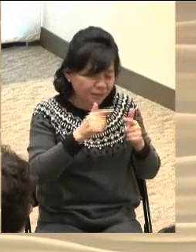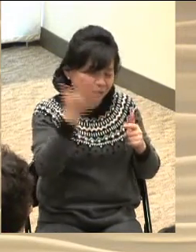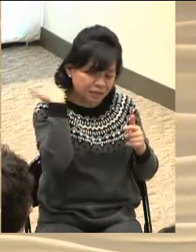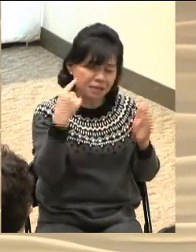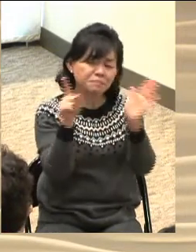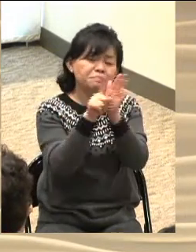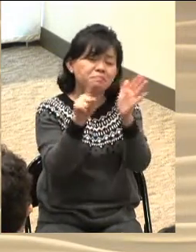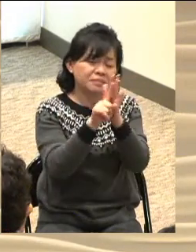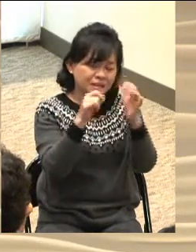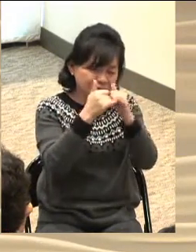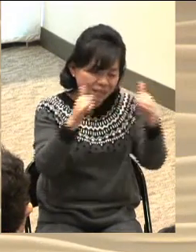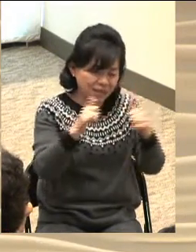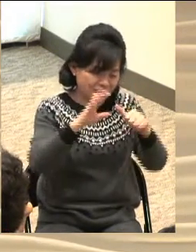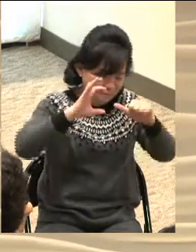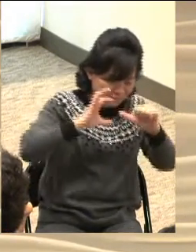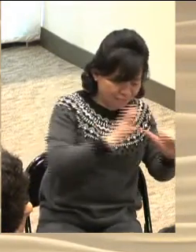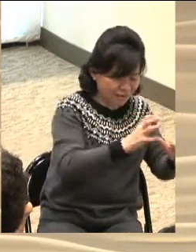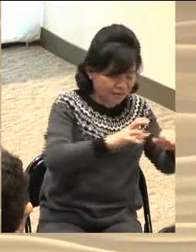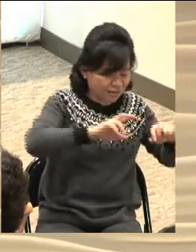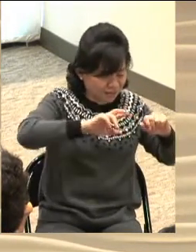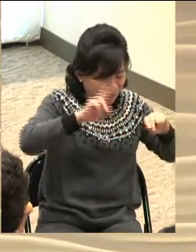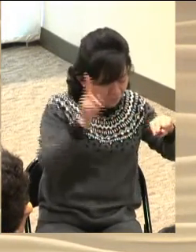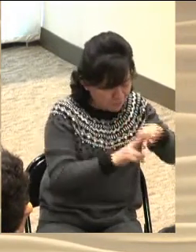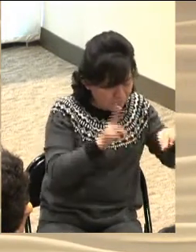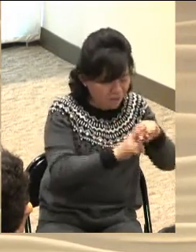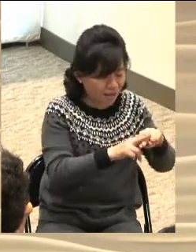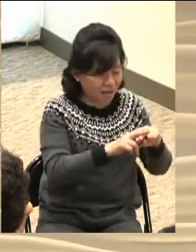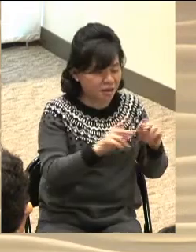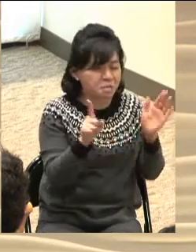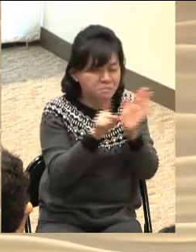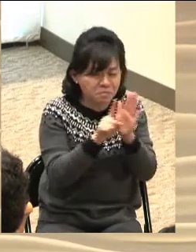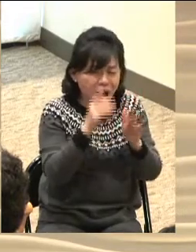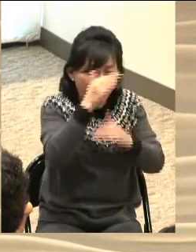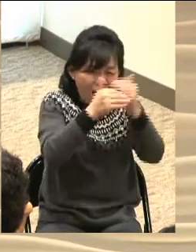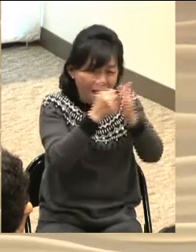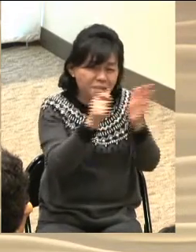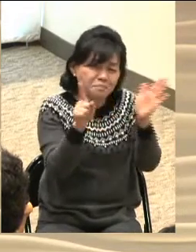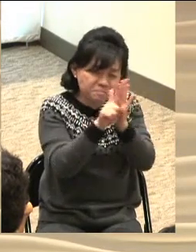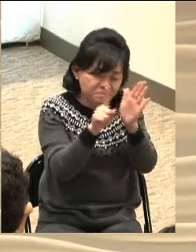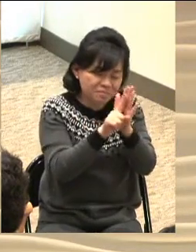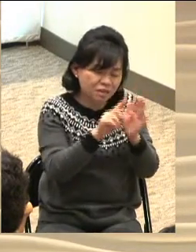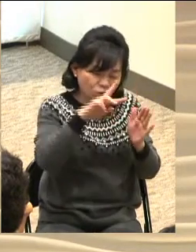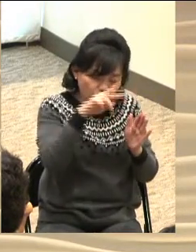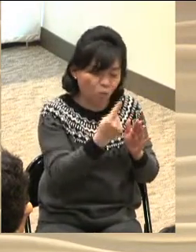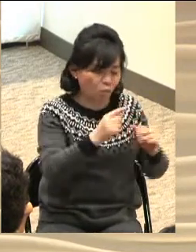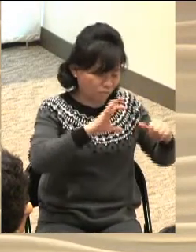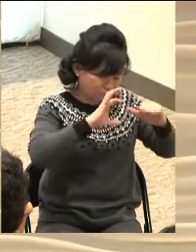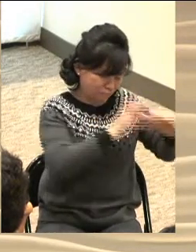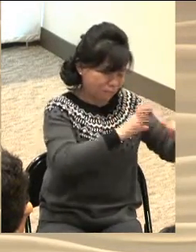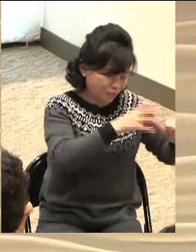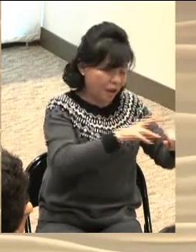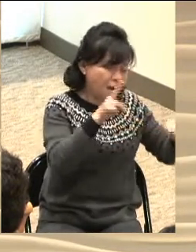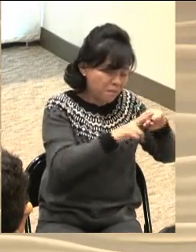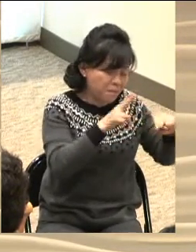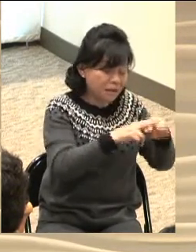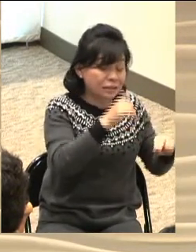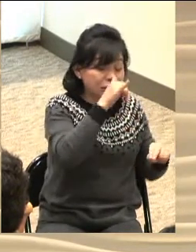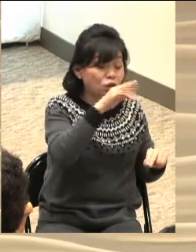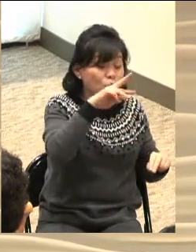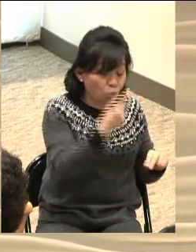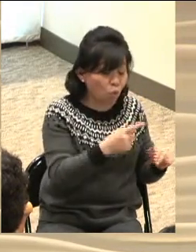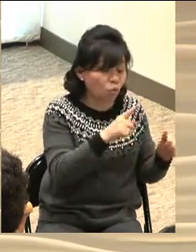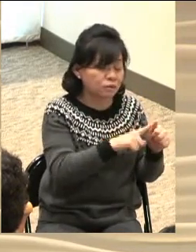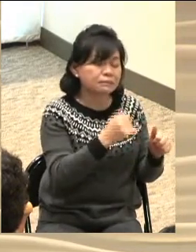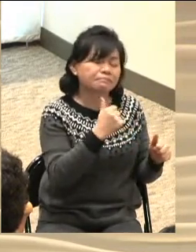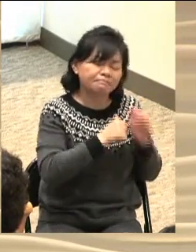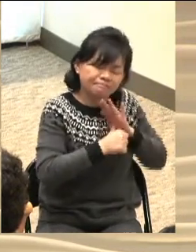감옥에 갇혀서 원망과 짜증을 쏟아내지 않고 감사와 찬양을 드릴 수 있는 이유가 무엇입니까 그 안에 천국의